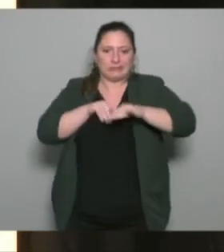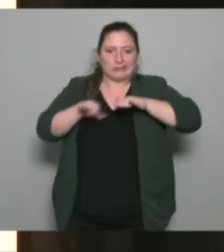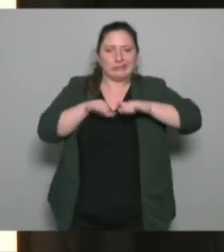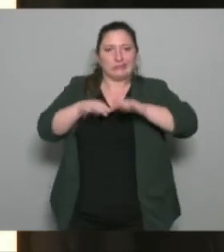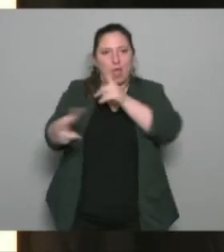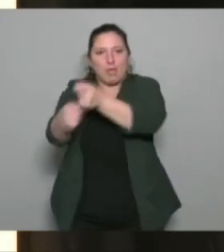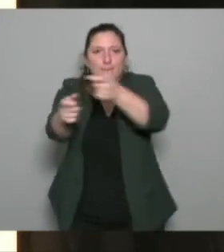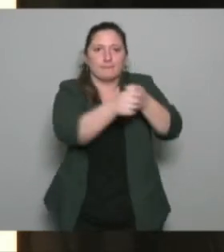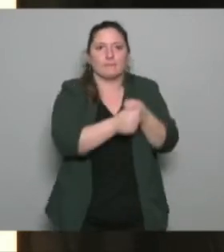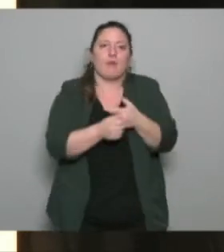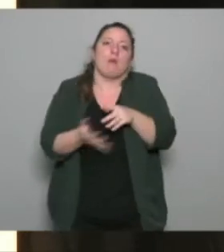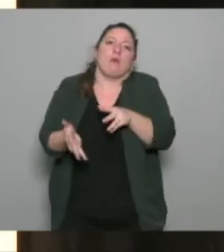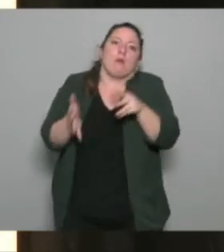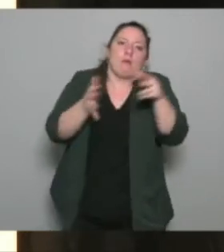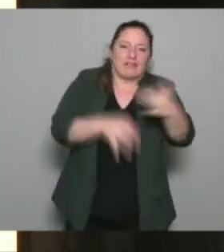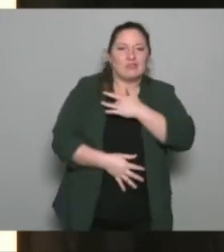vers la santé